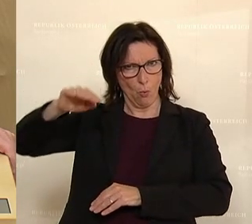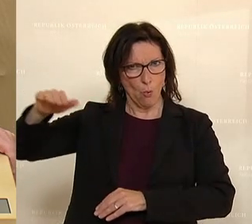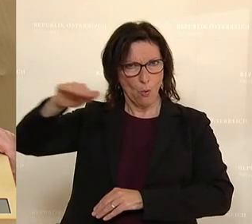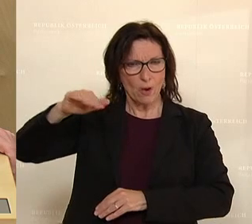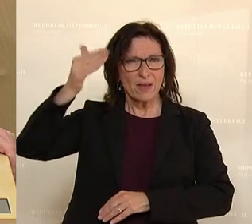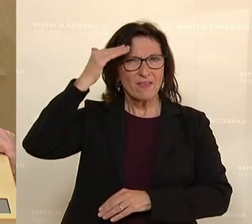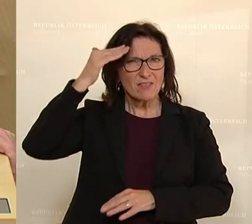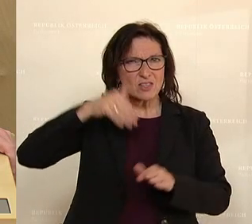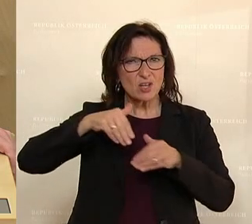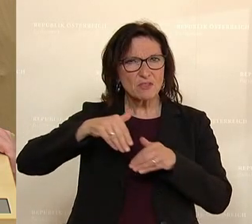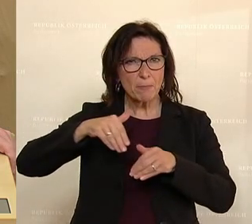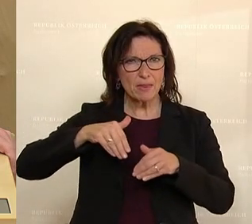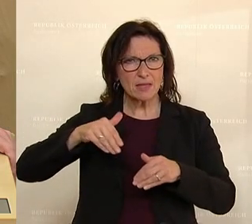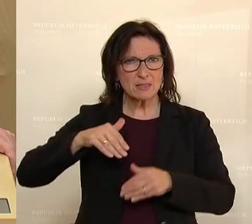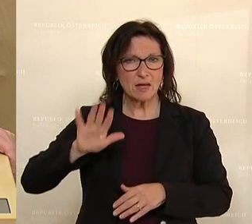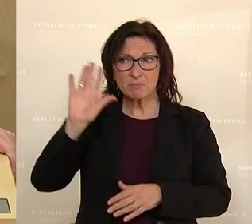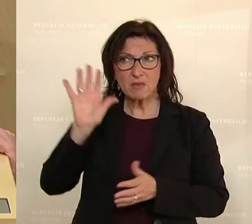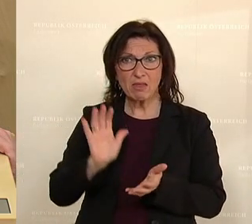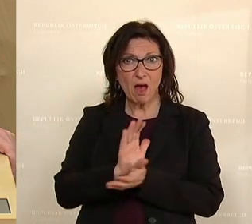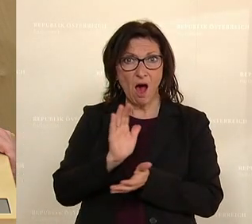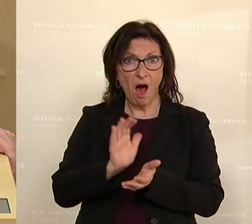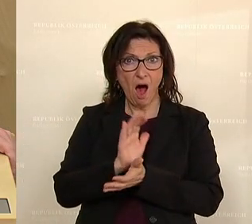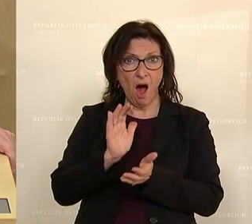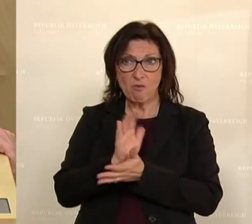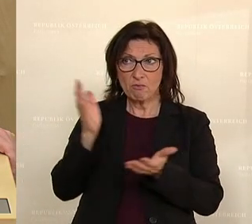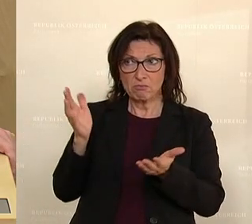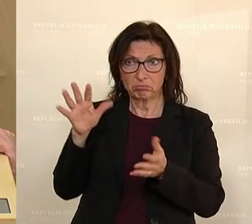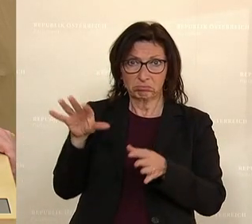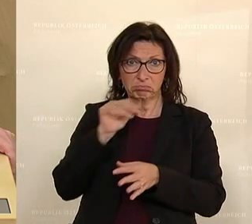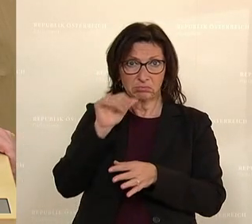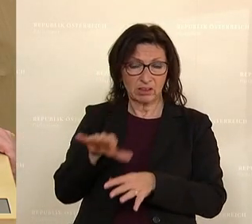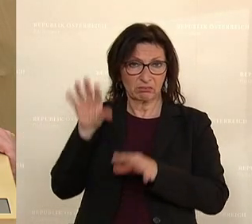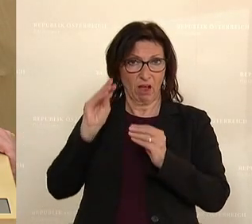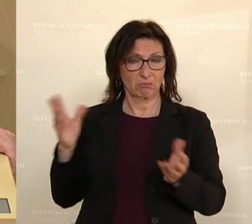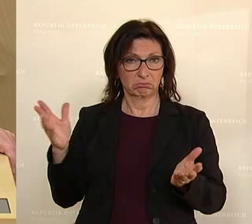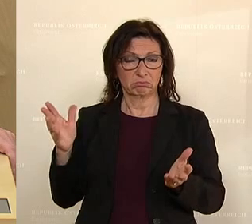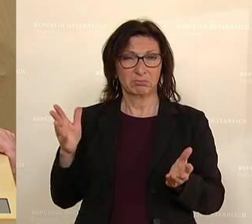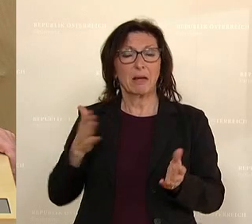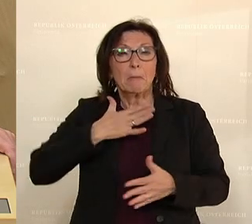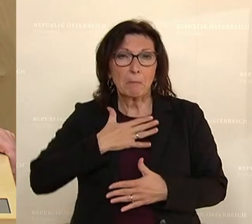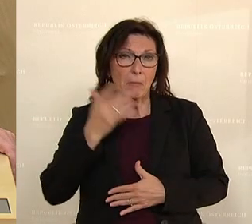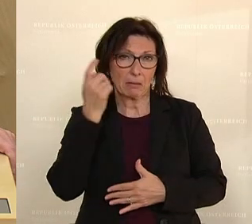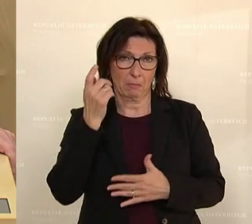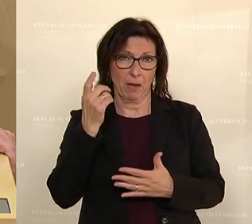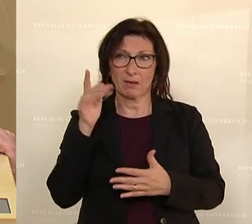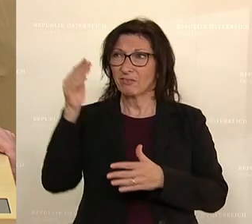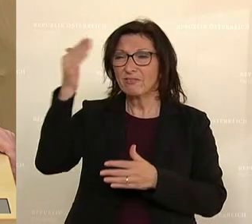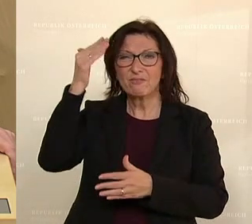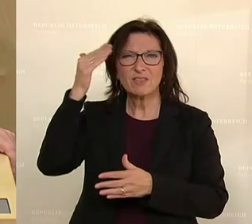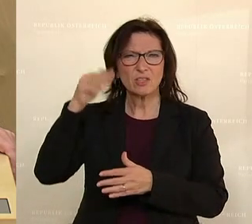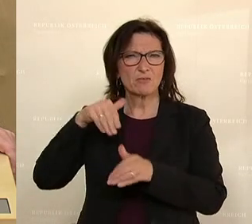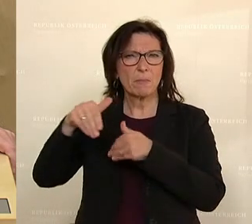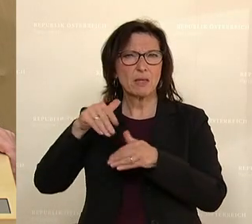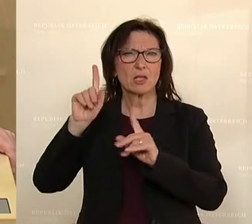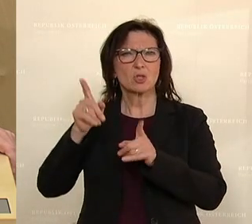Wissenschaftsministerium seine Aufgabe nicht wahrnimmt. Aus meinem Selbstverständnis müsste das Wissenschaftsministerium genau diese strategische